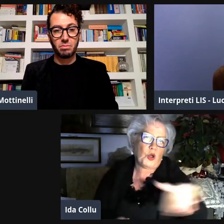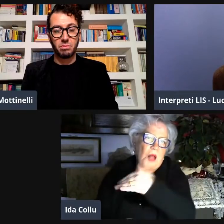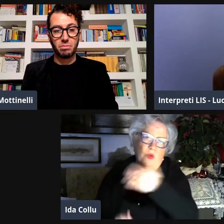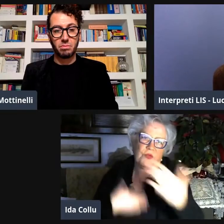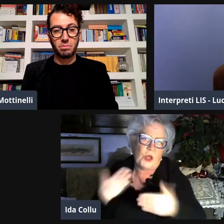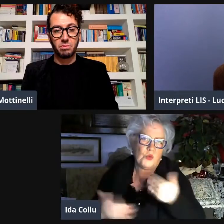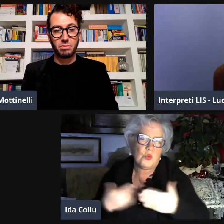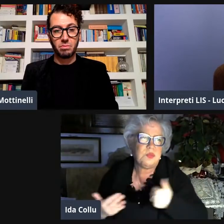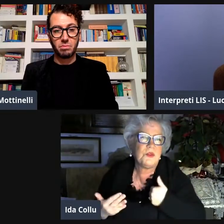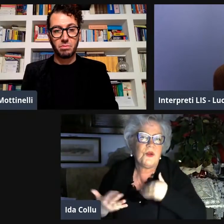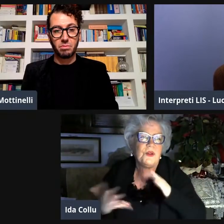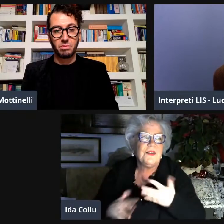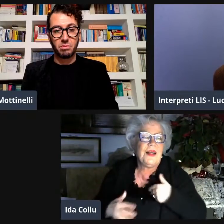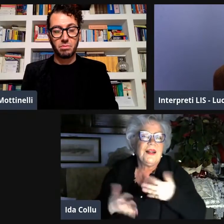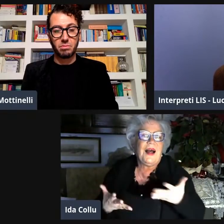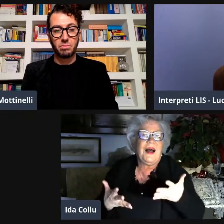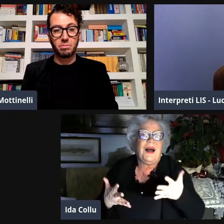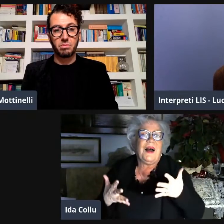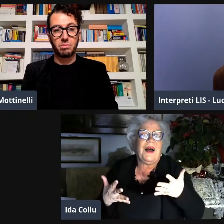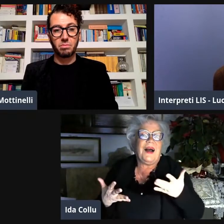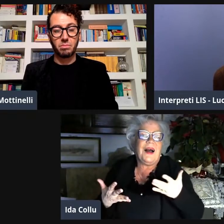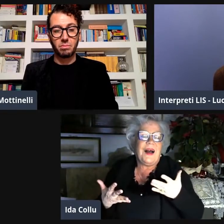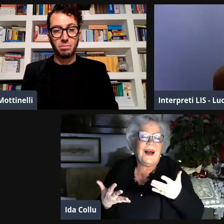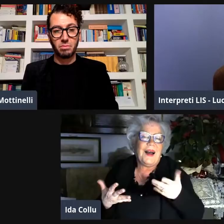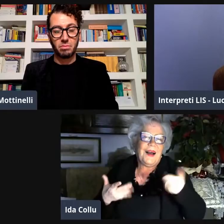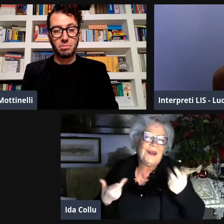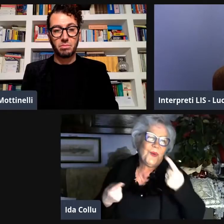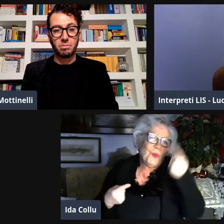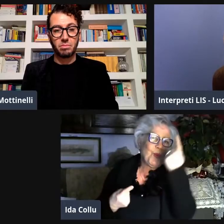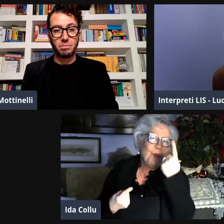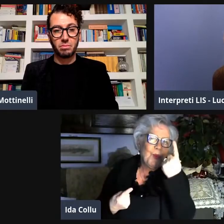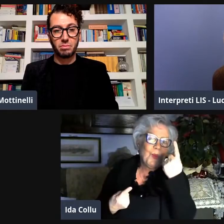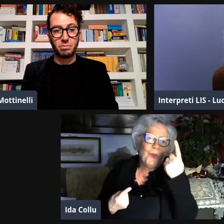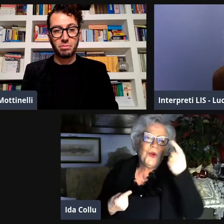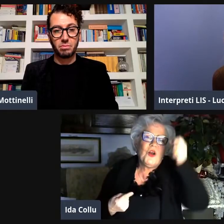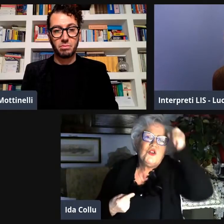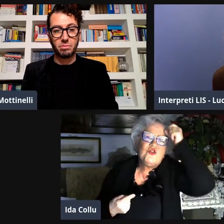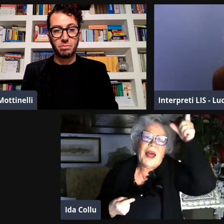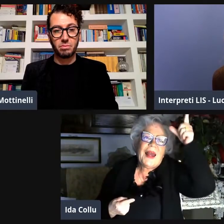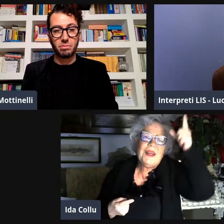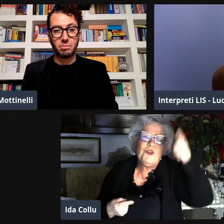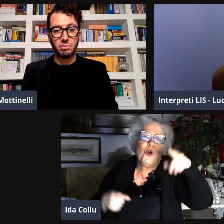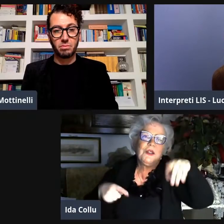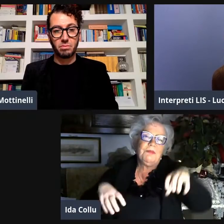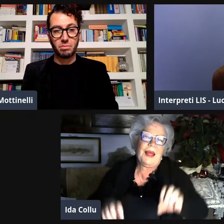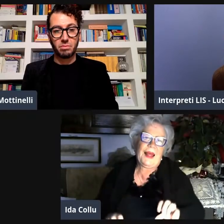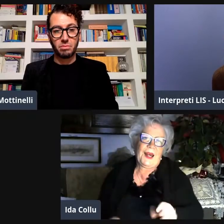Però in realtà poi è arrivato questo male improvviso che l'ha portato via improvvisamente.